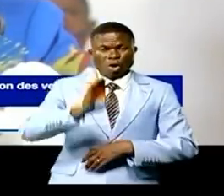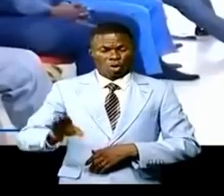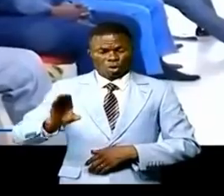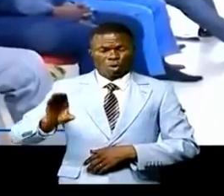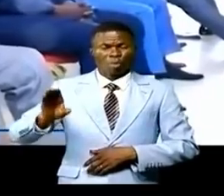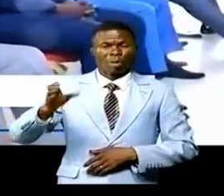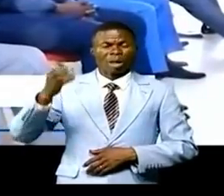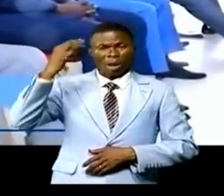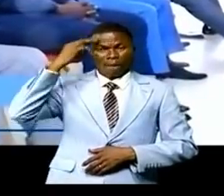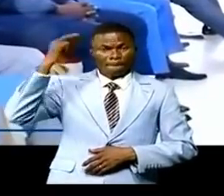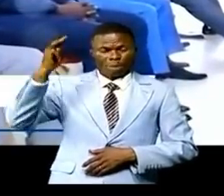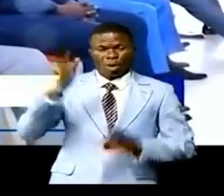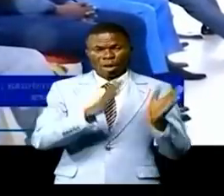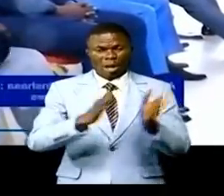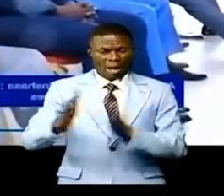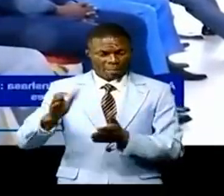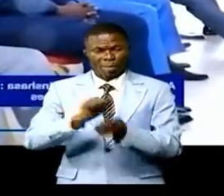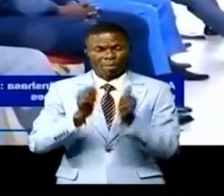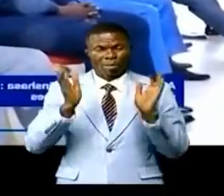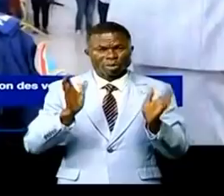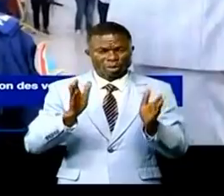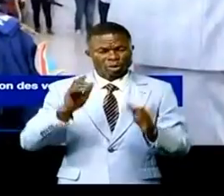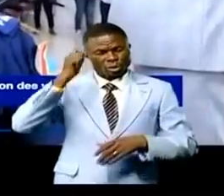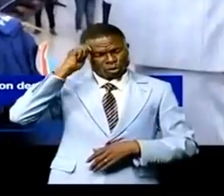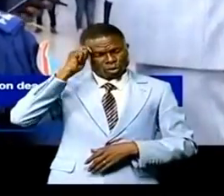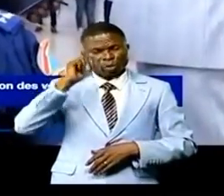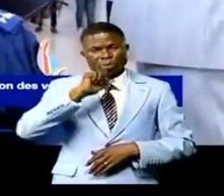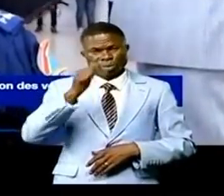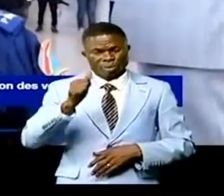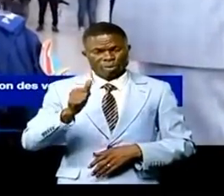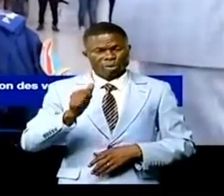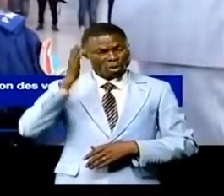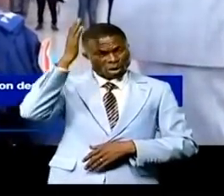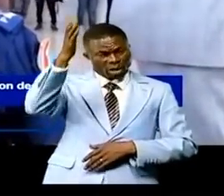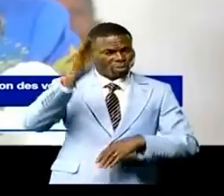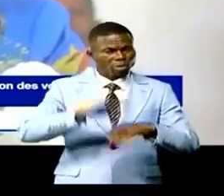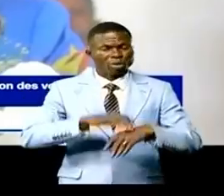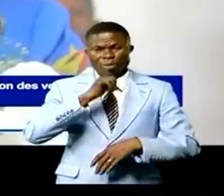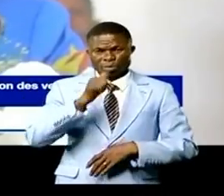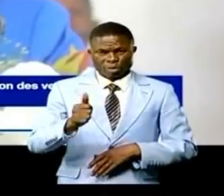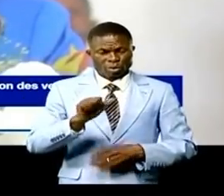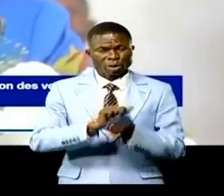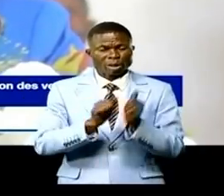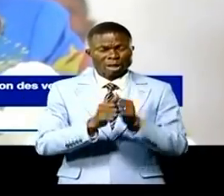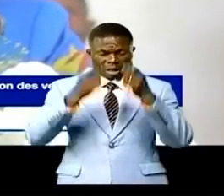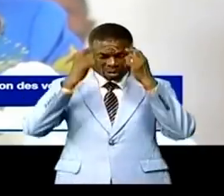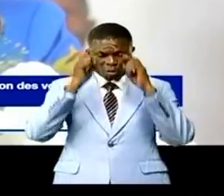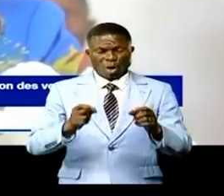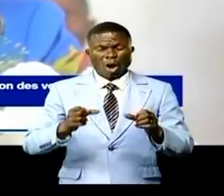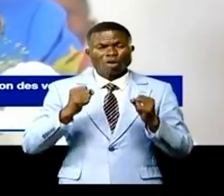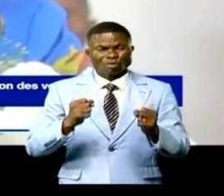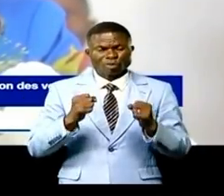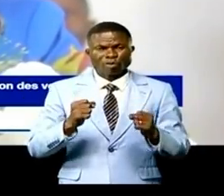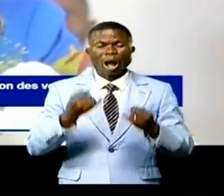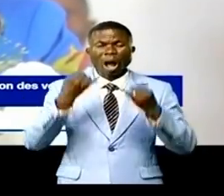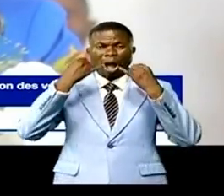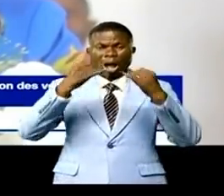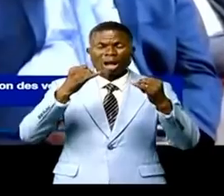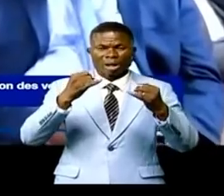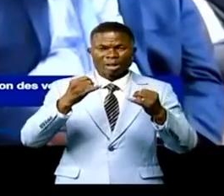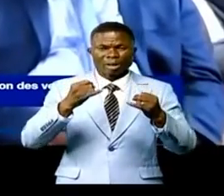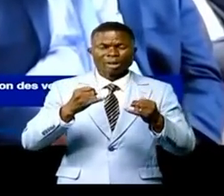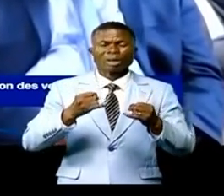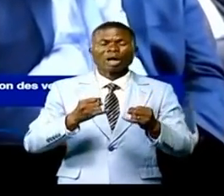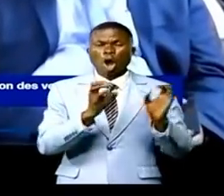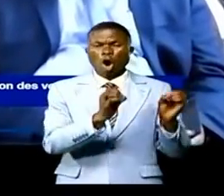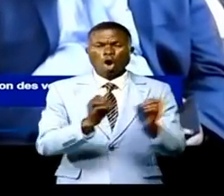monde pour que pareille tragédie ne survienne plus dans l'avenir parmi les grandes décisions annoncées pour faire régner de